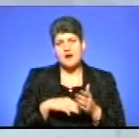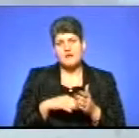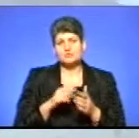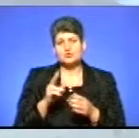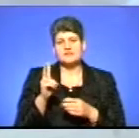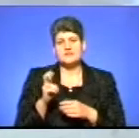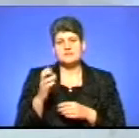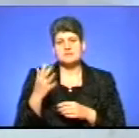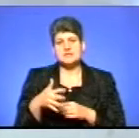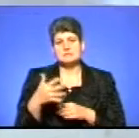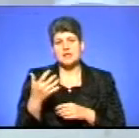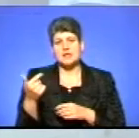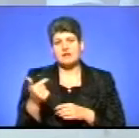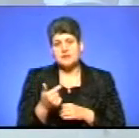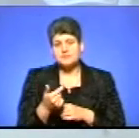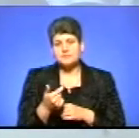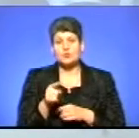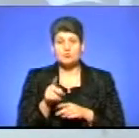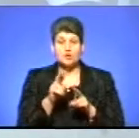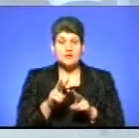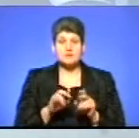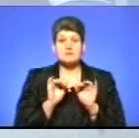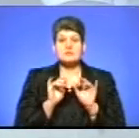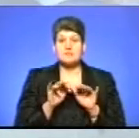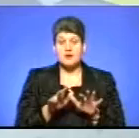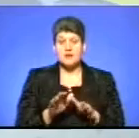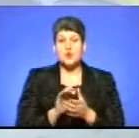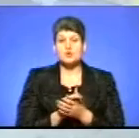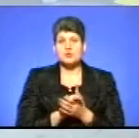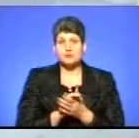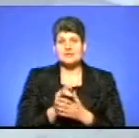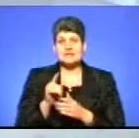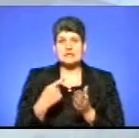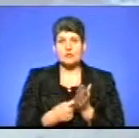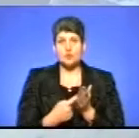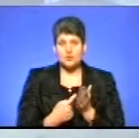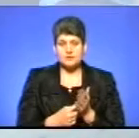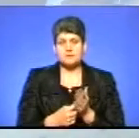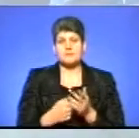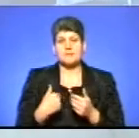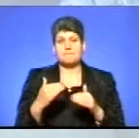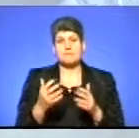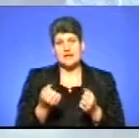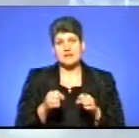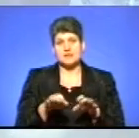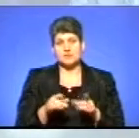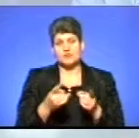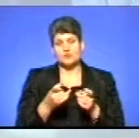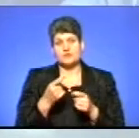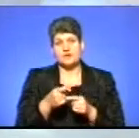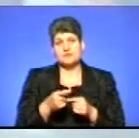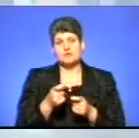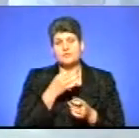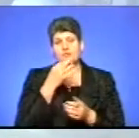розмірі 255 гривень. Тому, розглянувши справу, ознайомившись з доказами, відповідно, ми приціняли рішення притягнути вас до